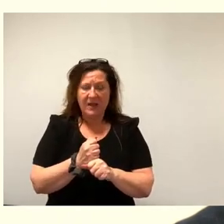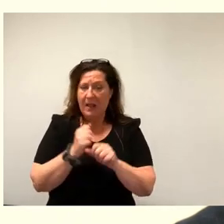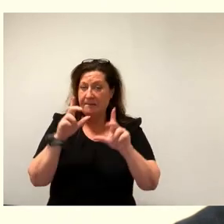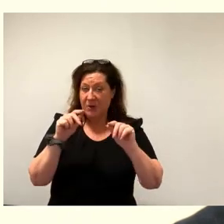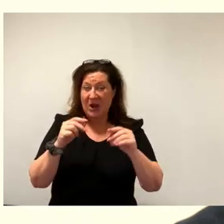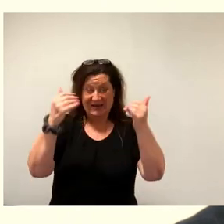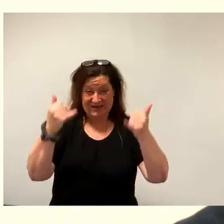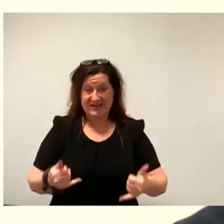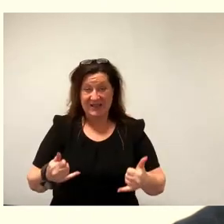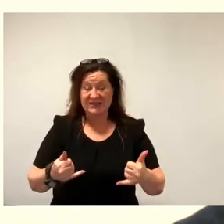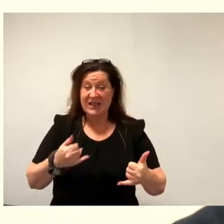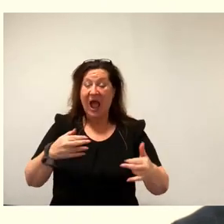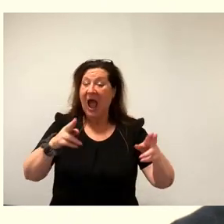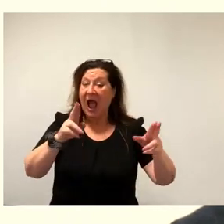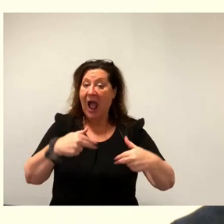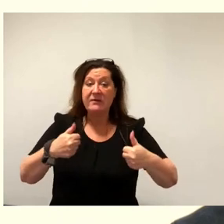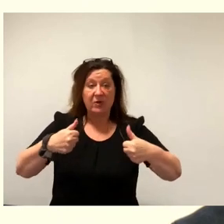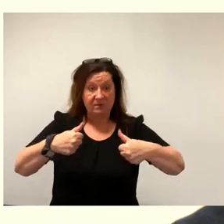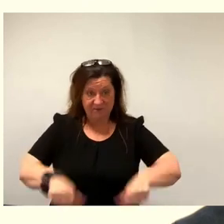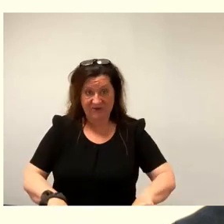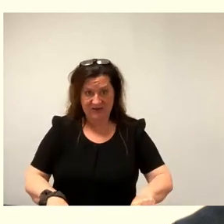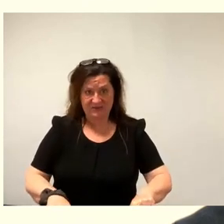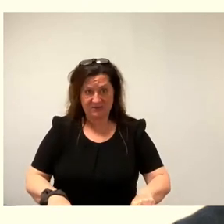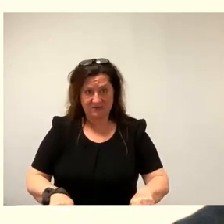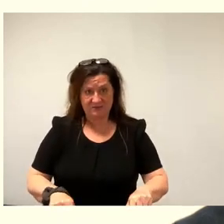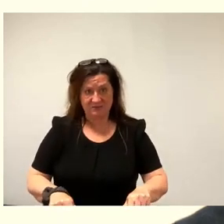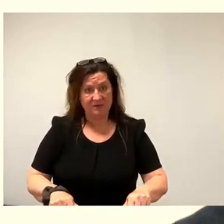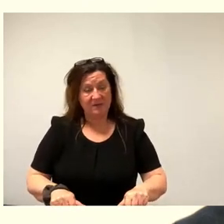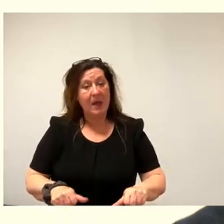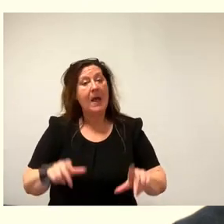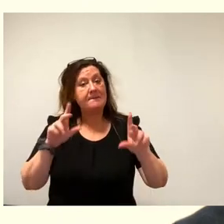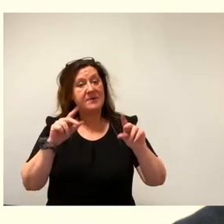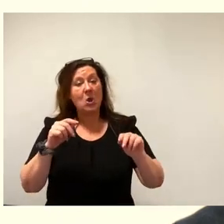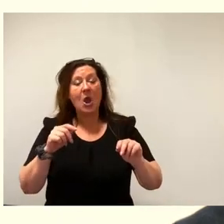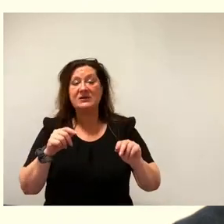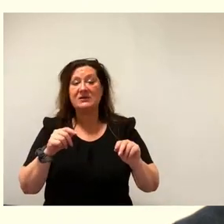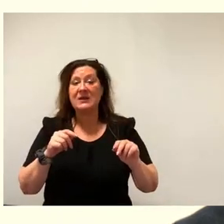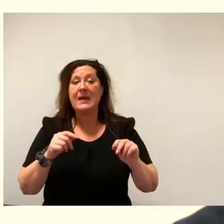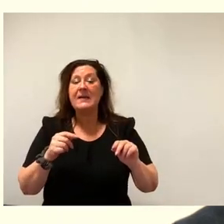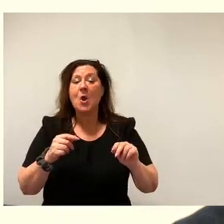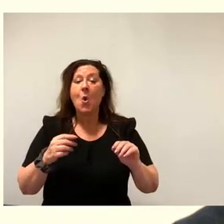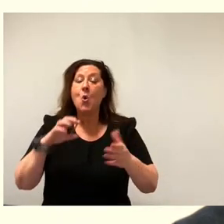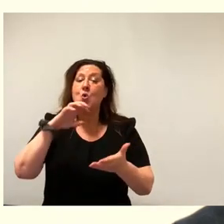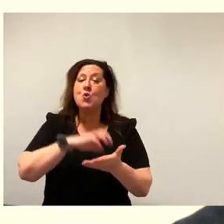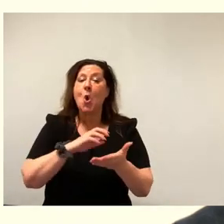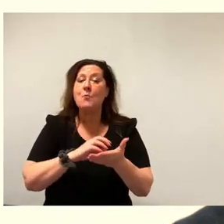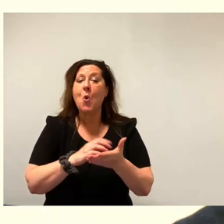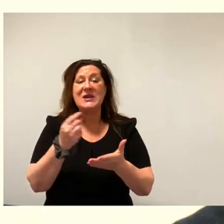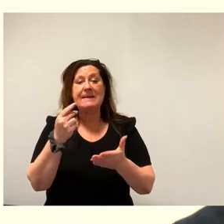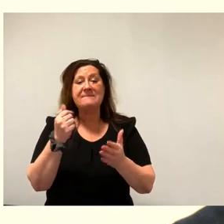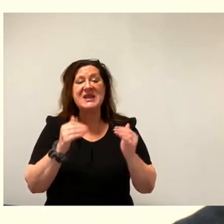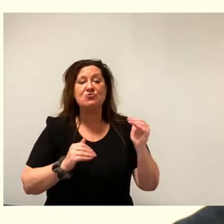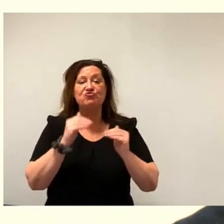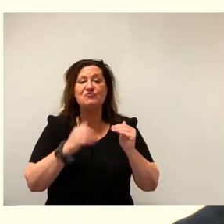Beantwortung, wenn durch eine Kommune eine Mietspiegelerhebung durchgeführt werden soll, gegeben ist.